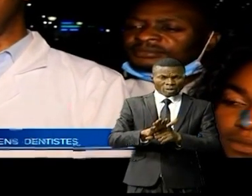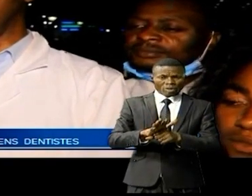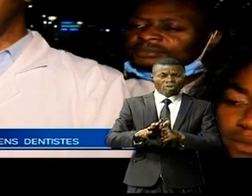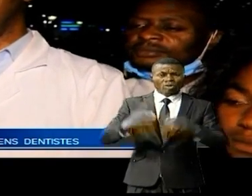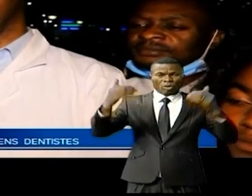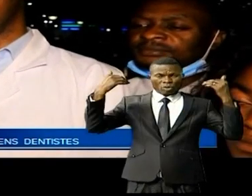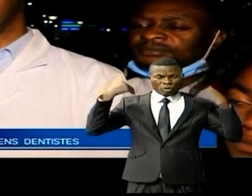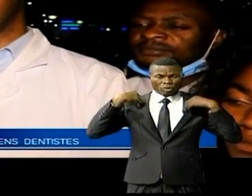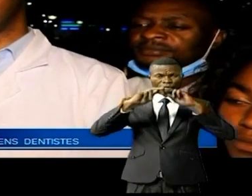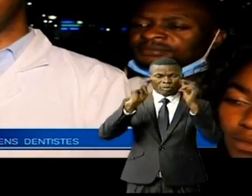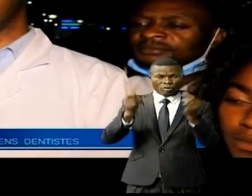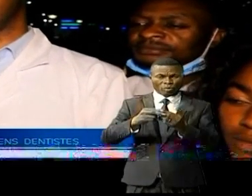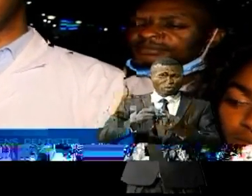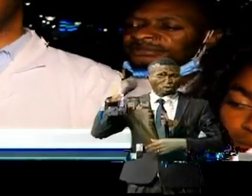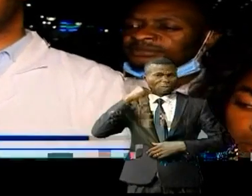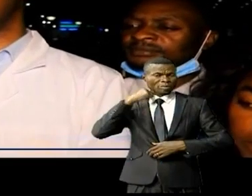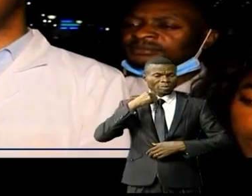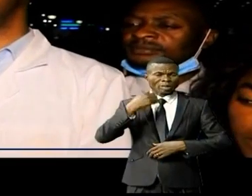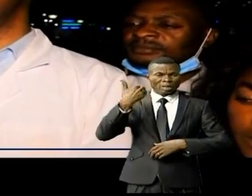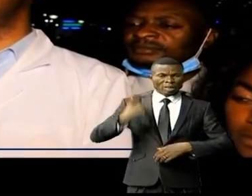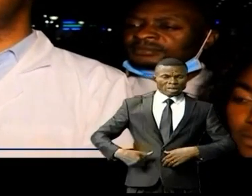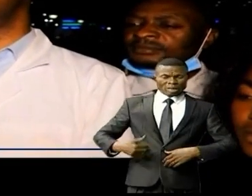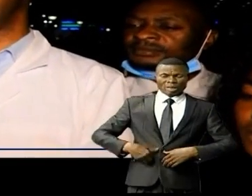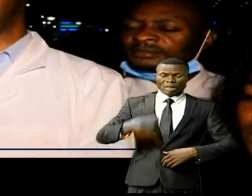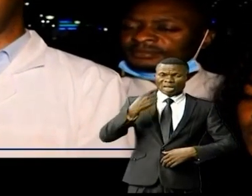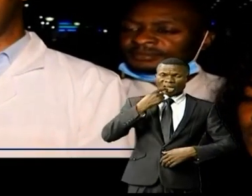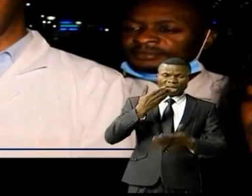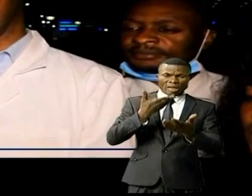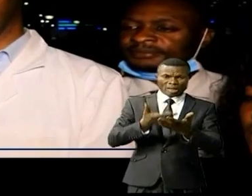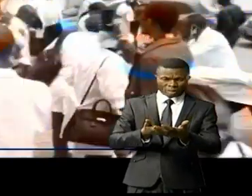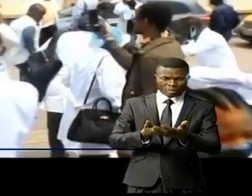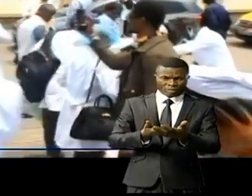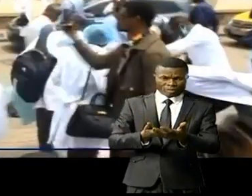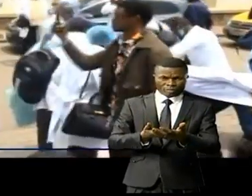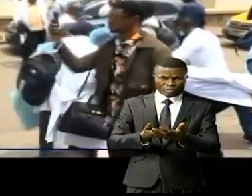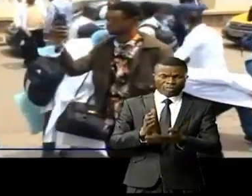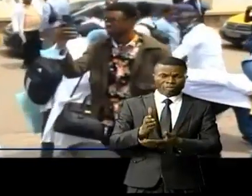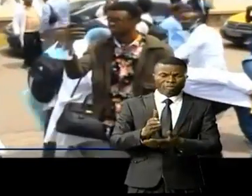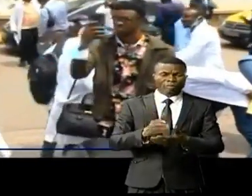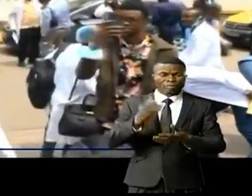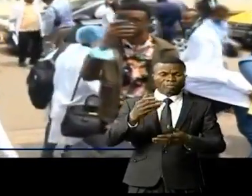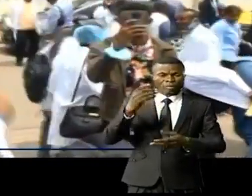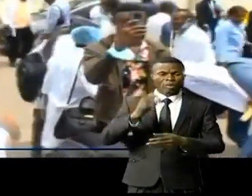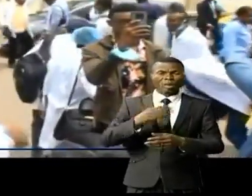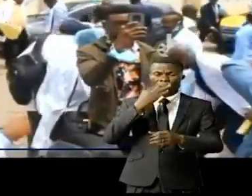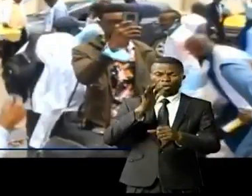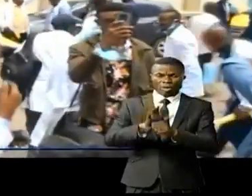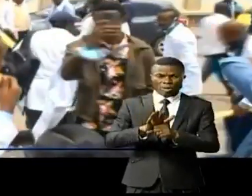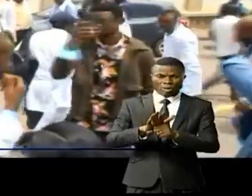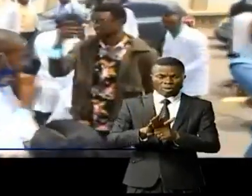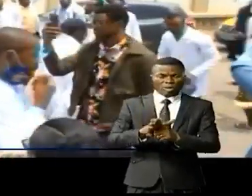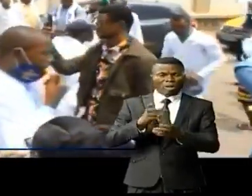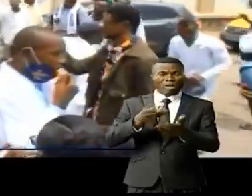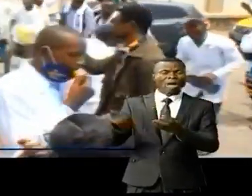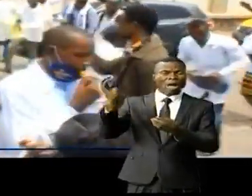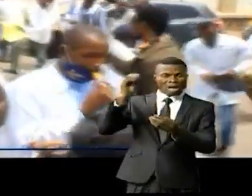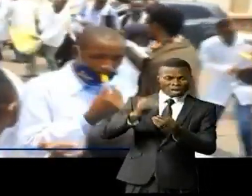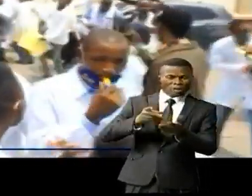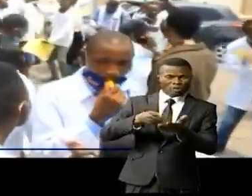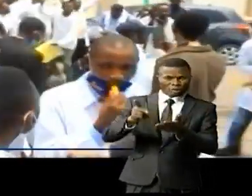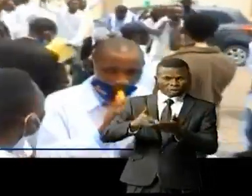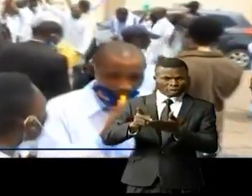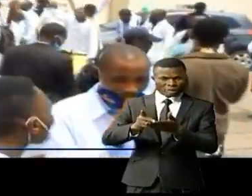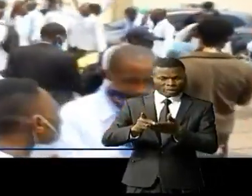du corps des médecins chirurgiens et dentistes les aspects ci-après. La garantie sur l'alignement au T1